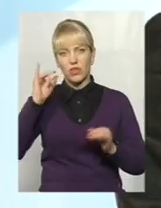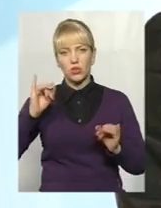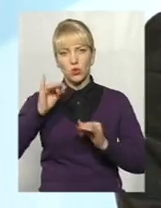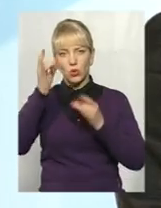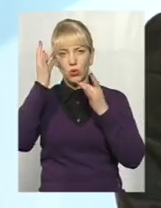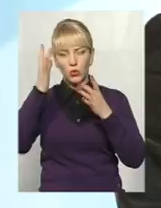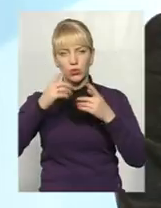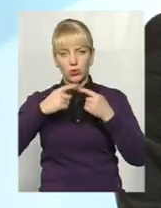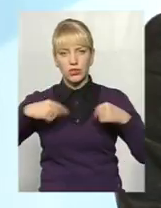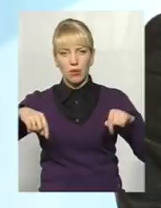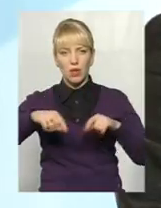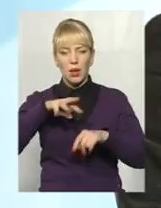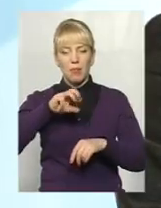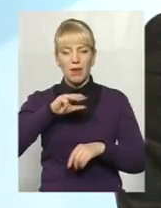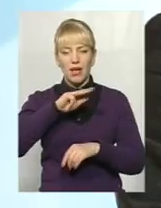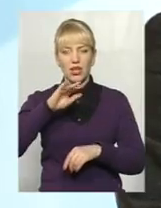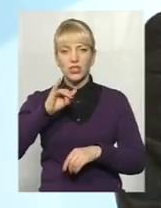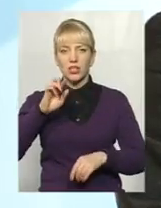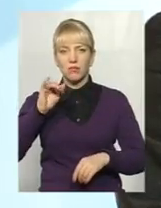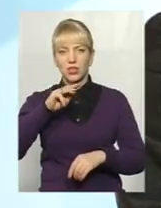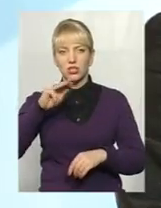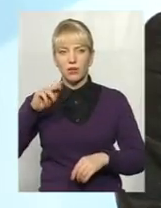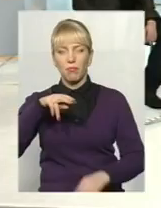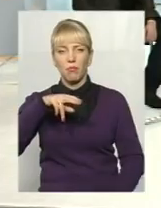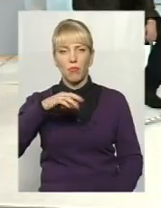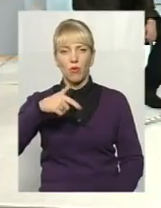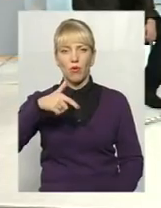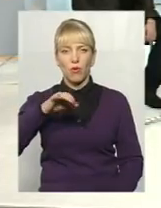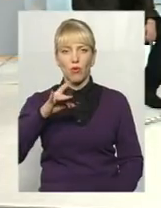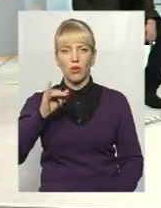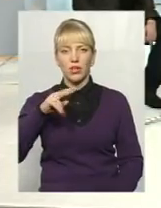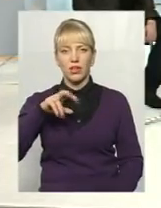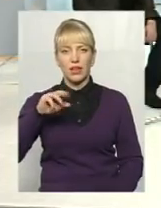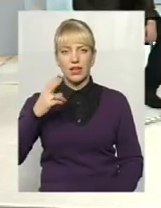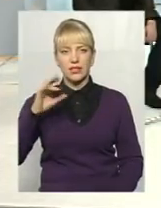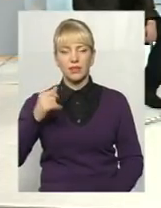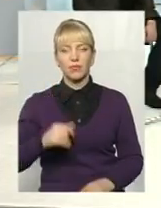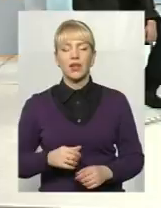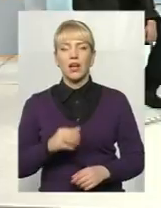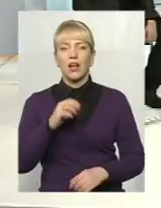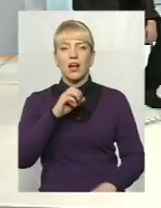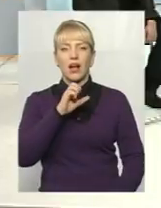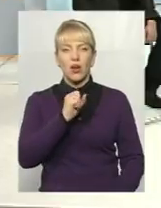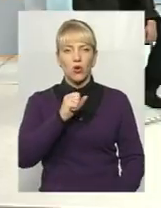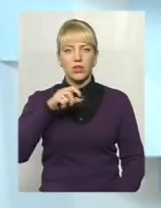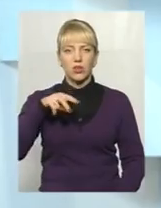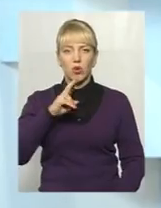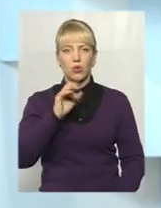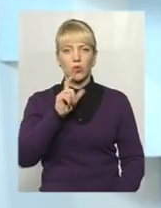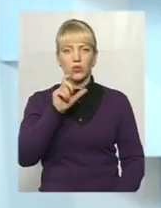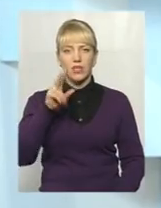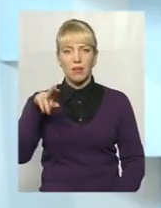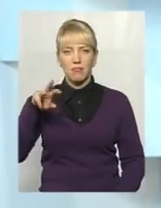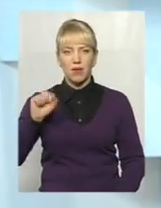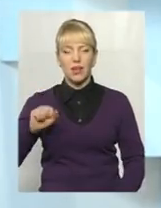-культурного заповідника Можибіж Олег Григорович Погорілиць. Полів руку від мене Альона Леонідівна Козема, директор